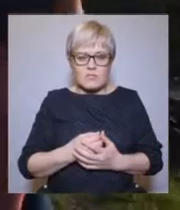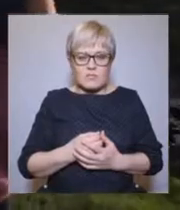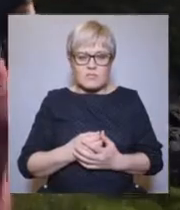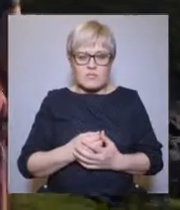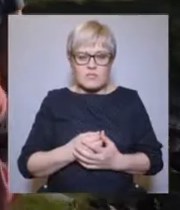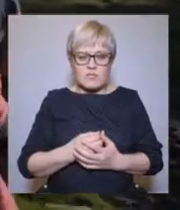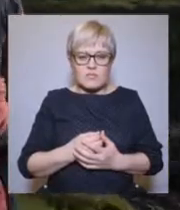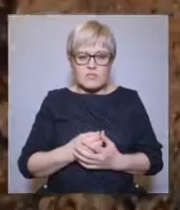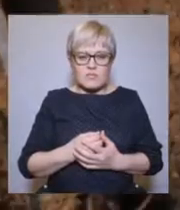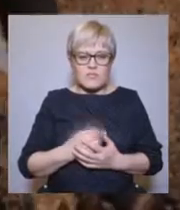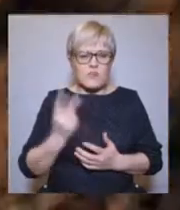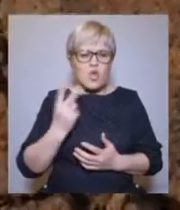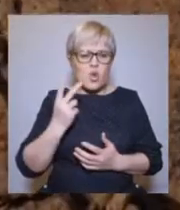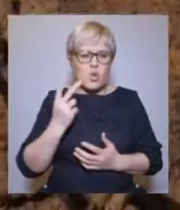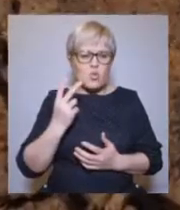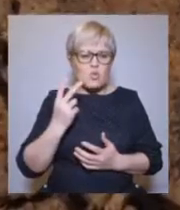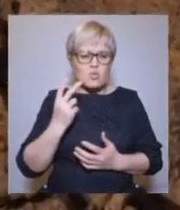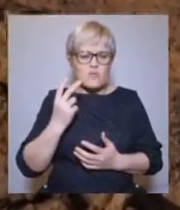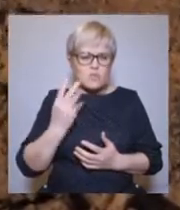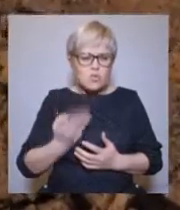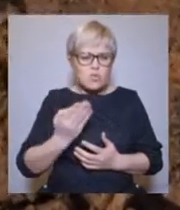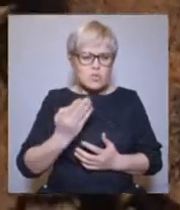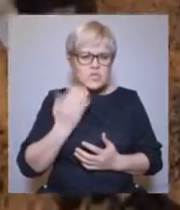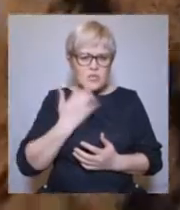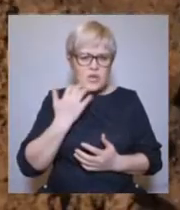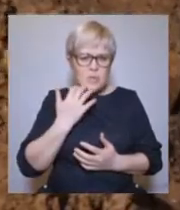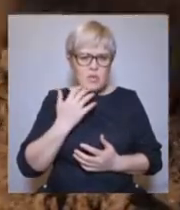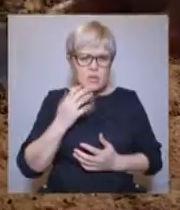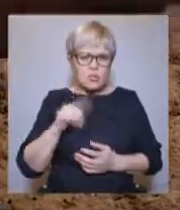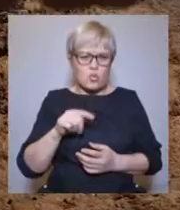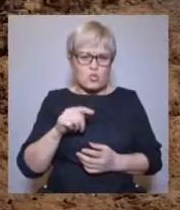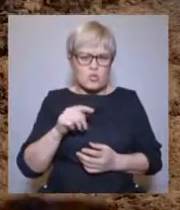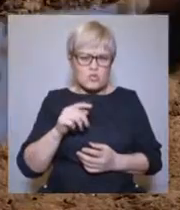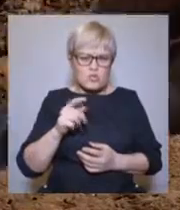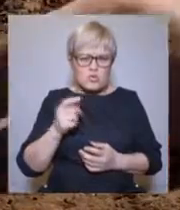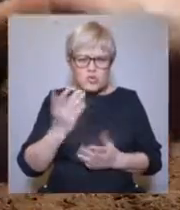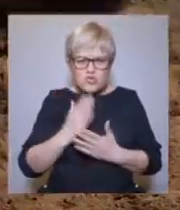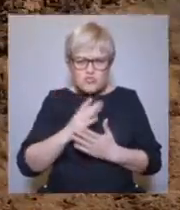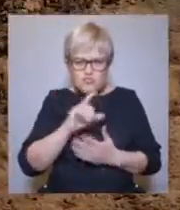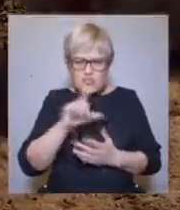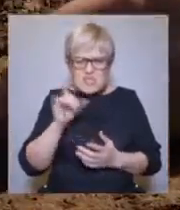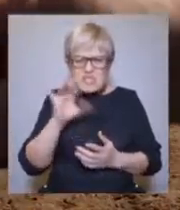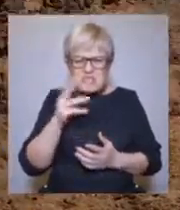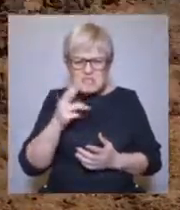Ну что? Ну слой есть культурный. Есть надежда, что не все тут сковорнули.